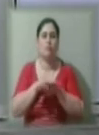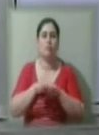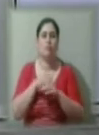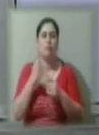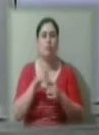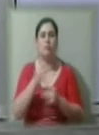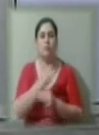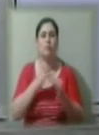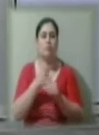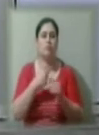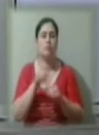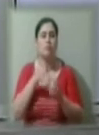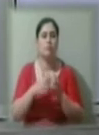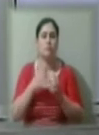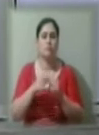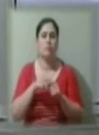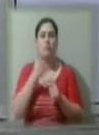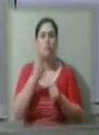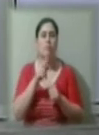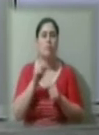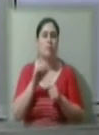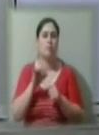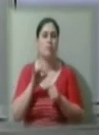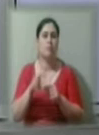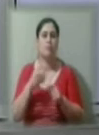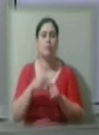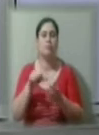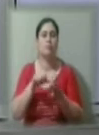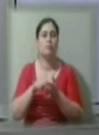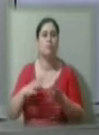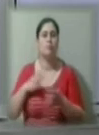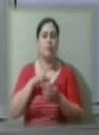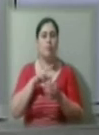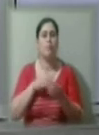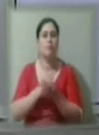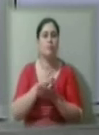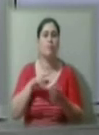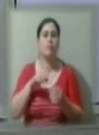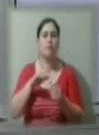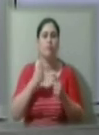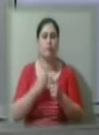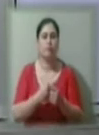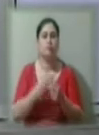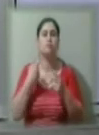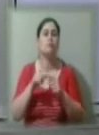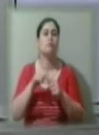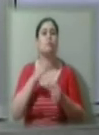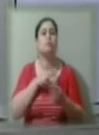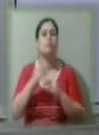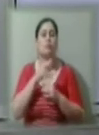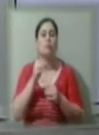Херсоні сказав Едем Бекіров. За участі колишніх політичних в'язнів обговорювали питання деокупації півострова та